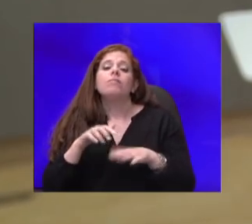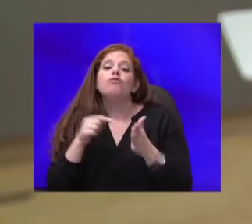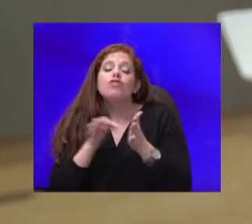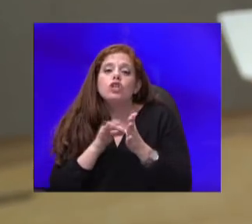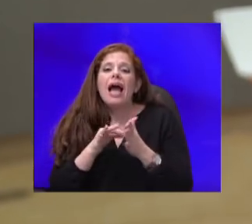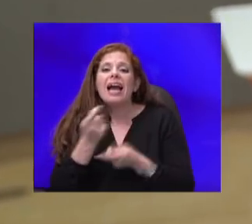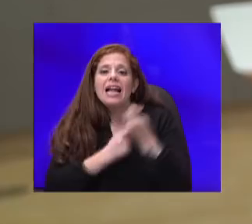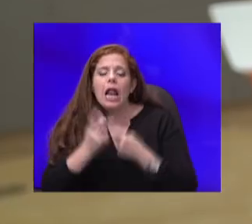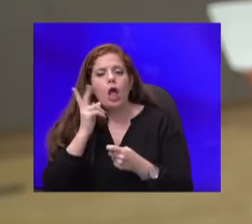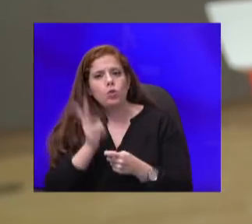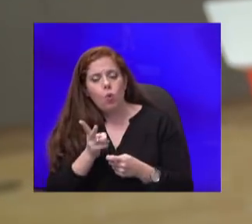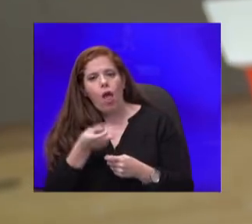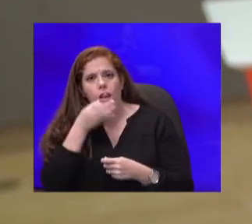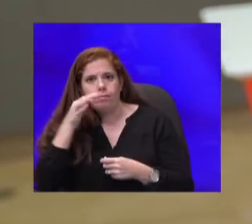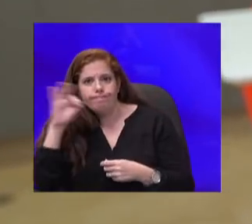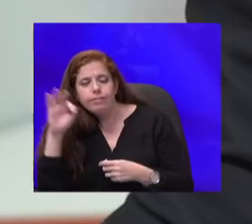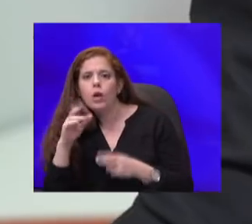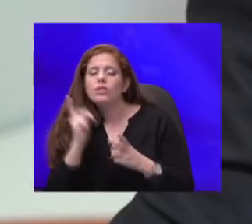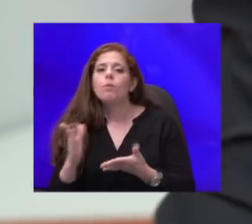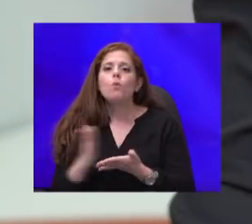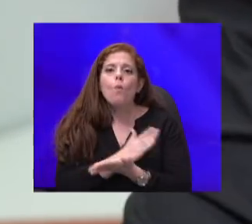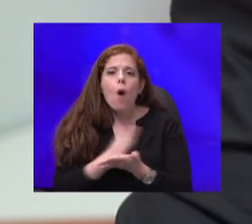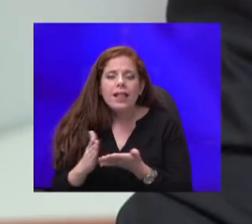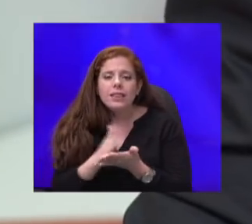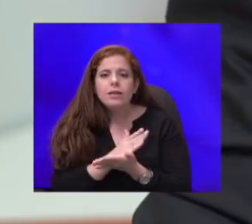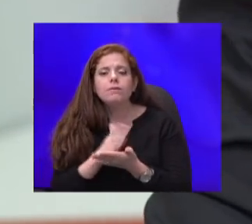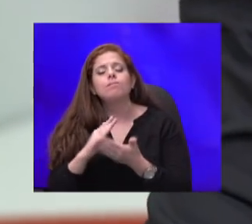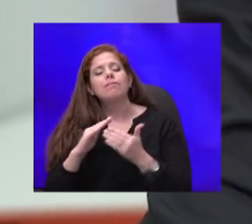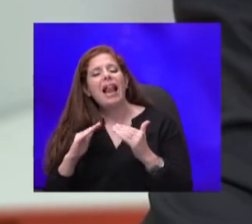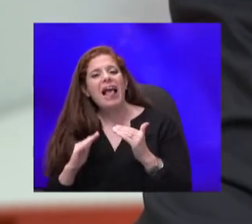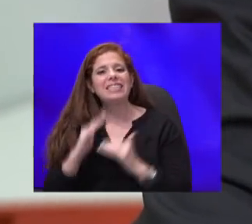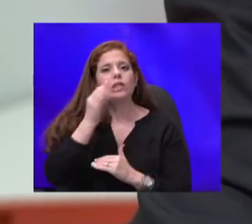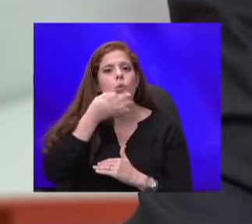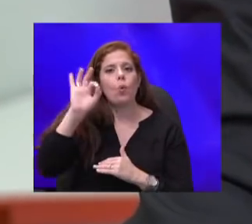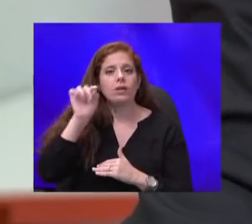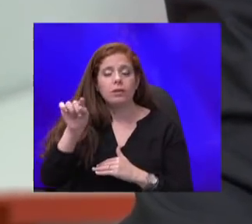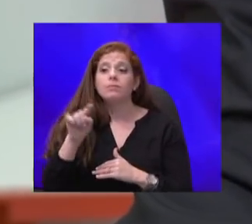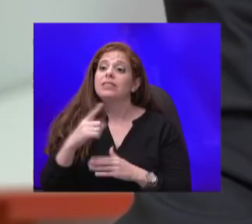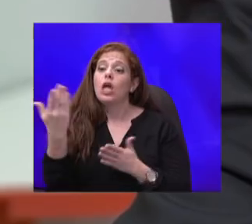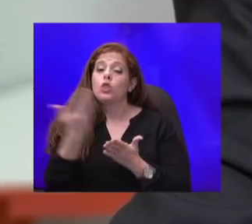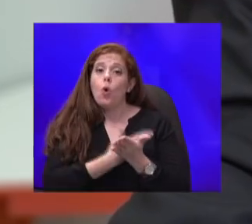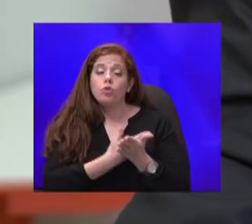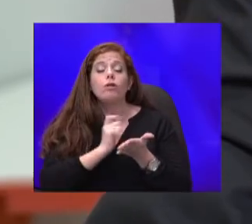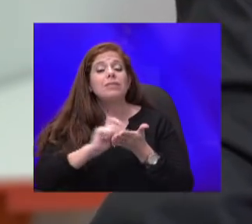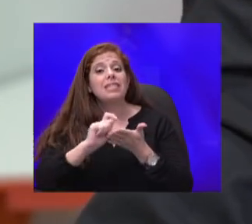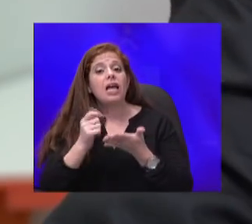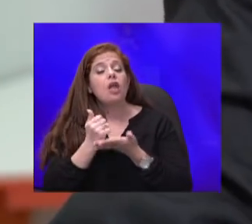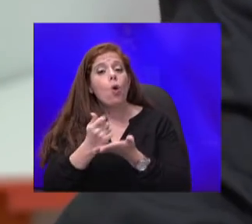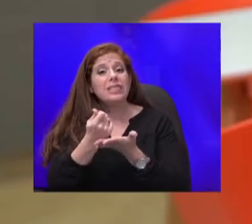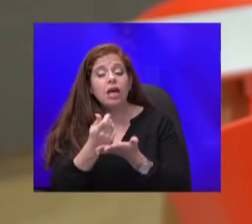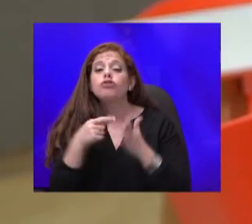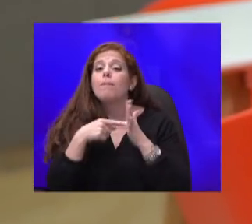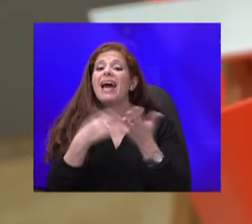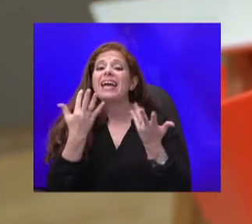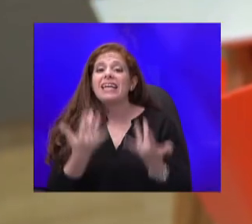רוצים להיות שם מוכנים לזינוק הזה למעלה. זה הדוח של משרד האוצר שמראה כמה מתוכנית הסיוע הכלכלית באמת בוצע